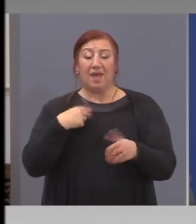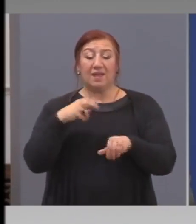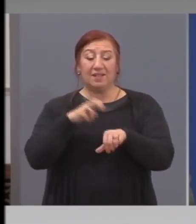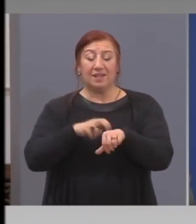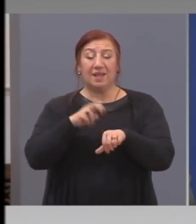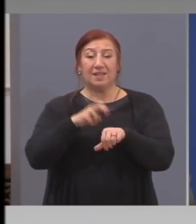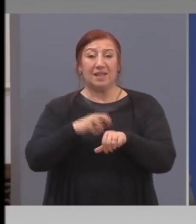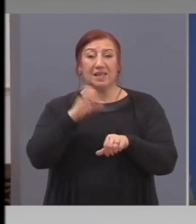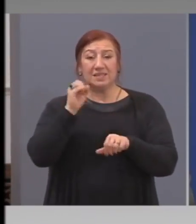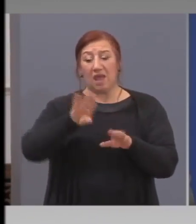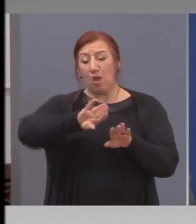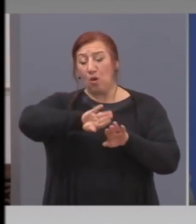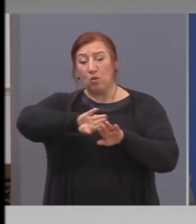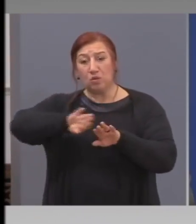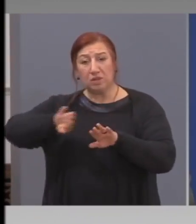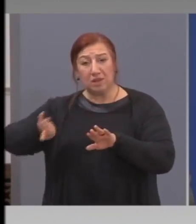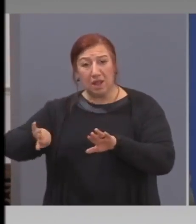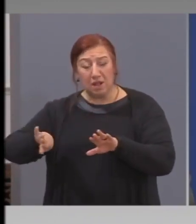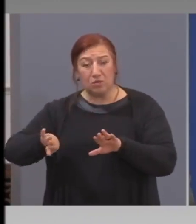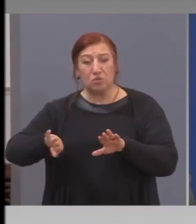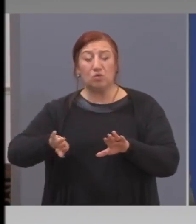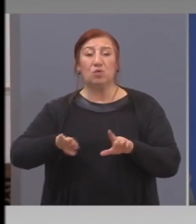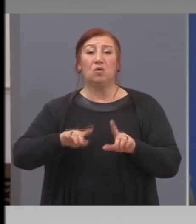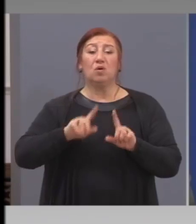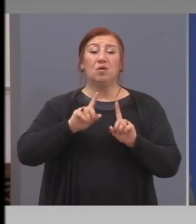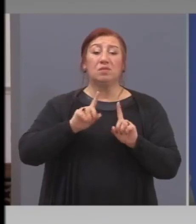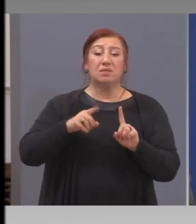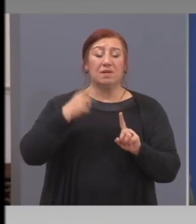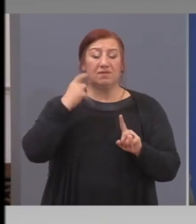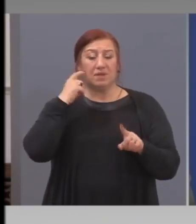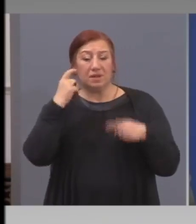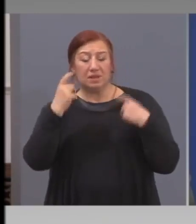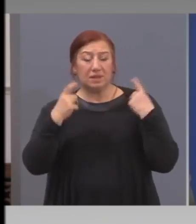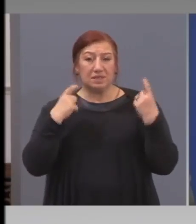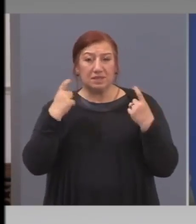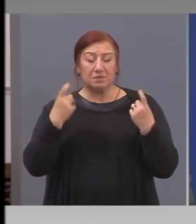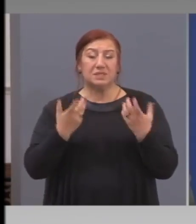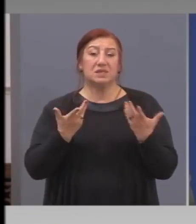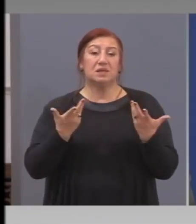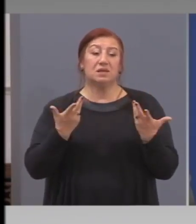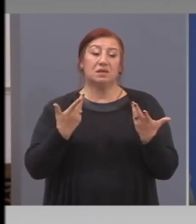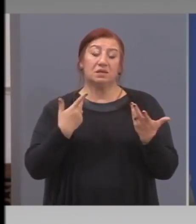ДДСМ, претендира да се кредитира от пенсиите на българските пенсионери.